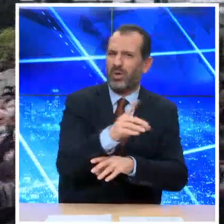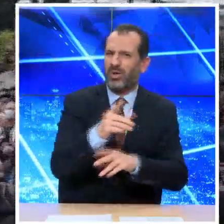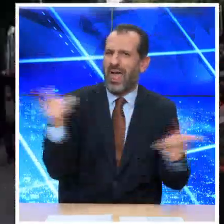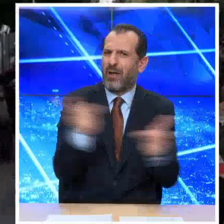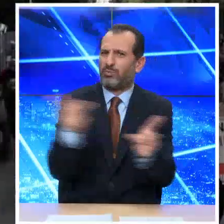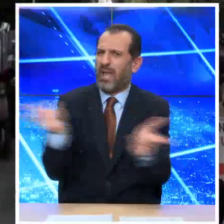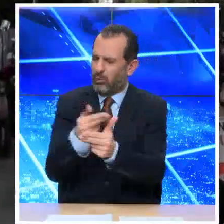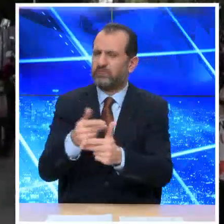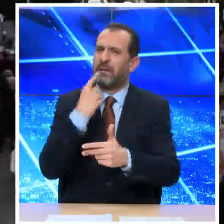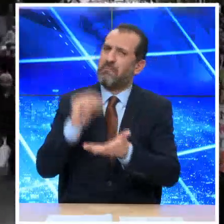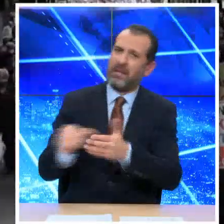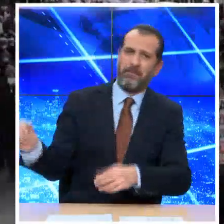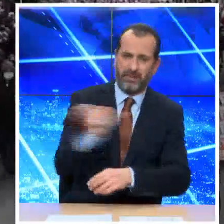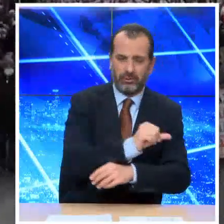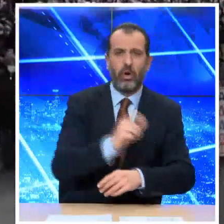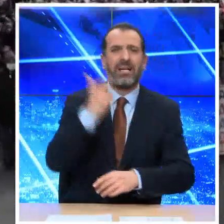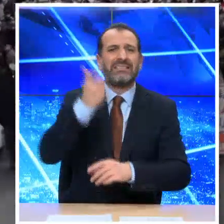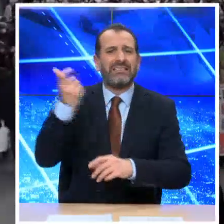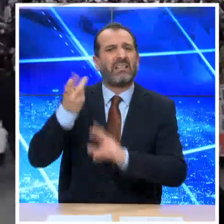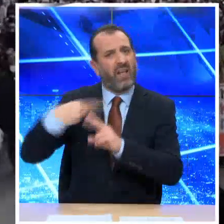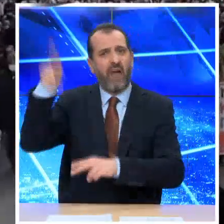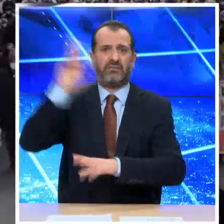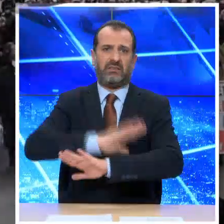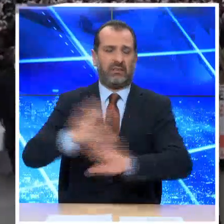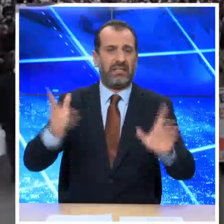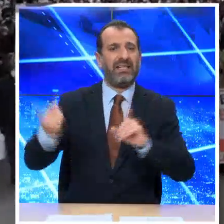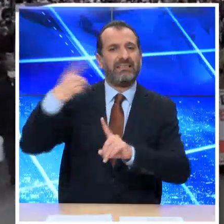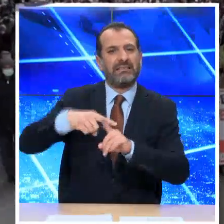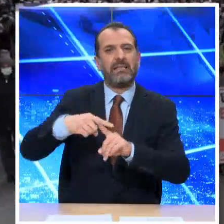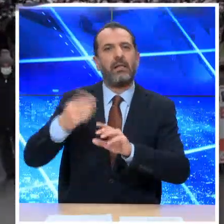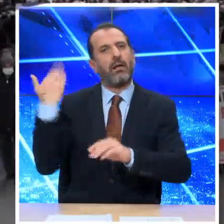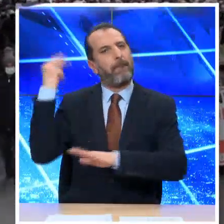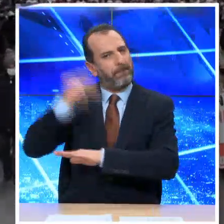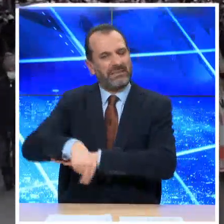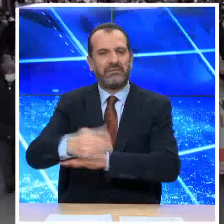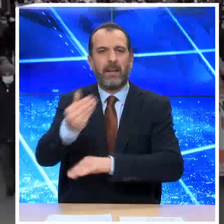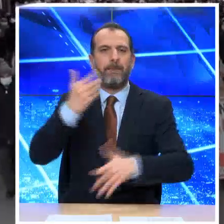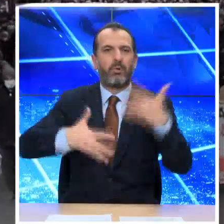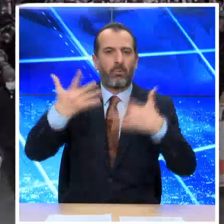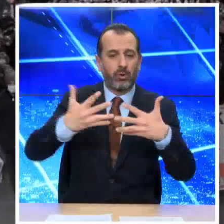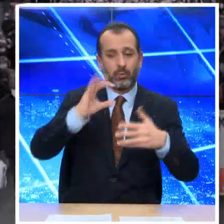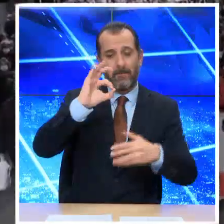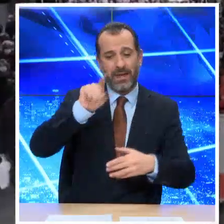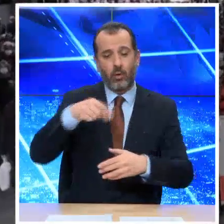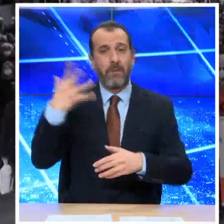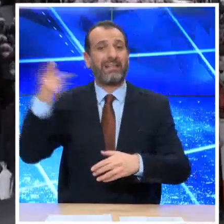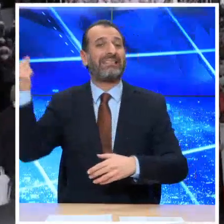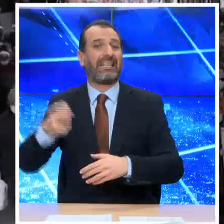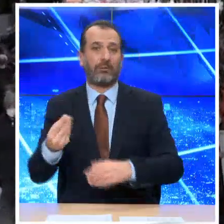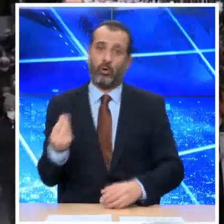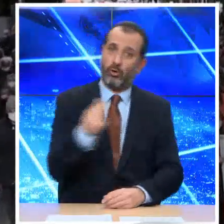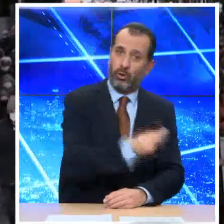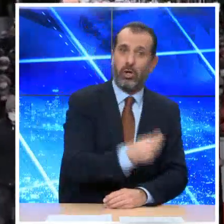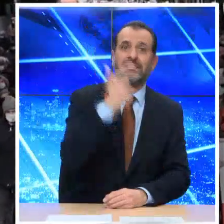αυξήσεις σε όλες τις συντάξεις. Ζητούν να τους αποδοθεί το 0,5% του τακτικού προϋπολογισμού που είναι νομοθετημένο